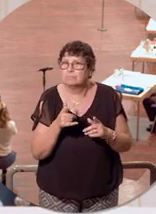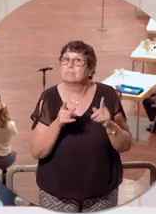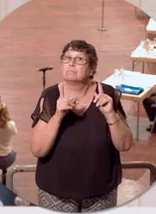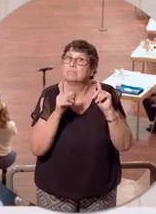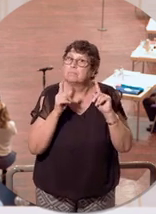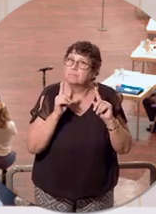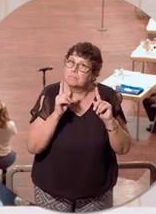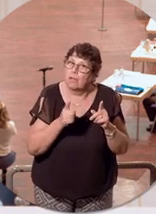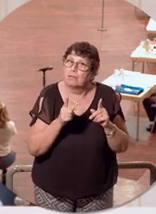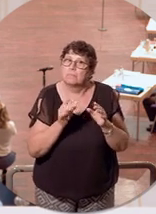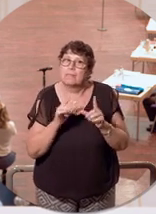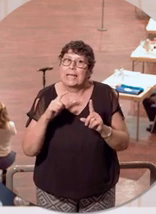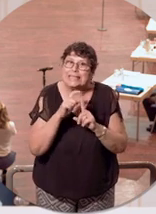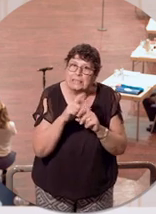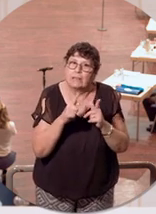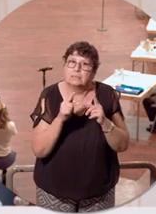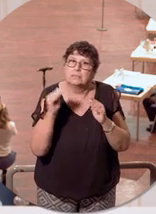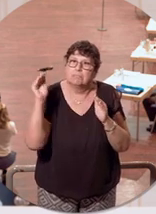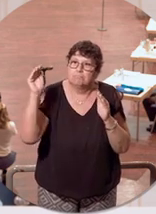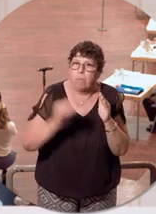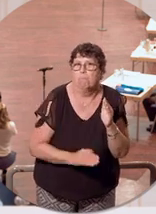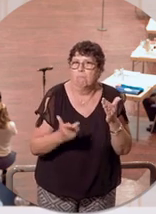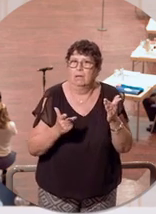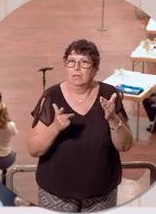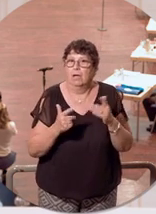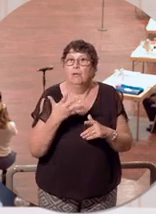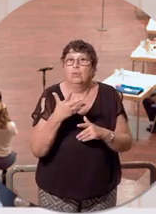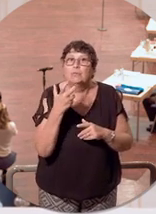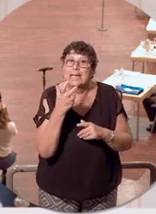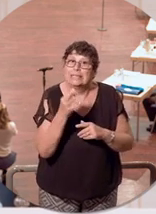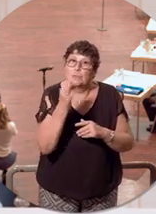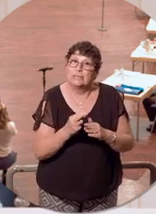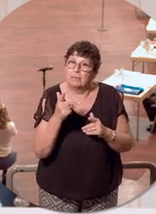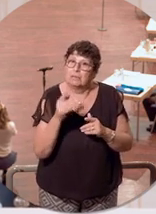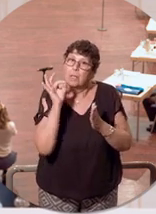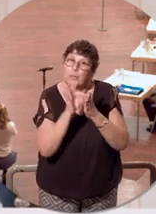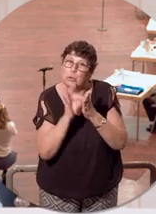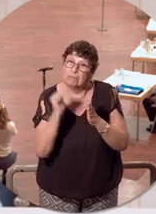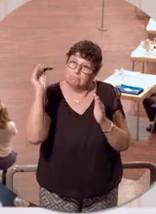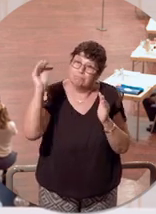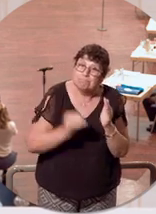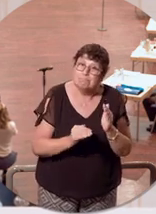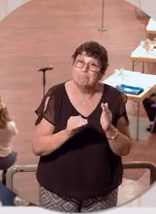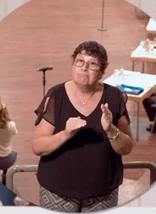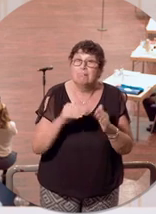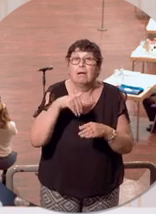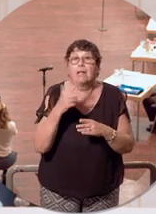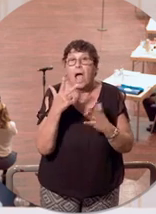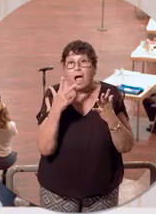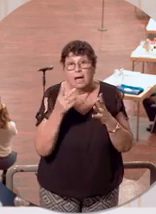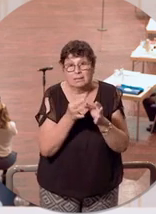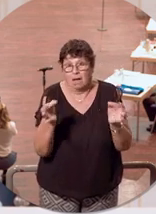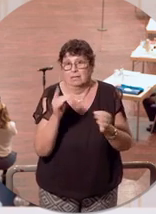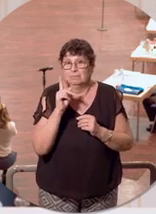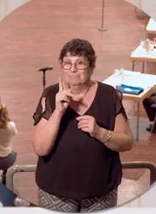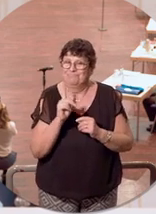drehte die Inzidenz steil nach unten. Und zwar um 35 Prozentpunkte nach unten innerhalb von acht Tagen. Und dabei ist wichtig,